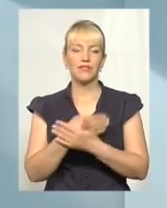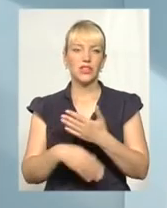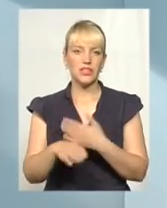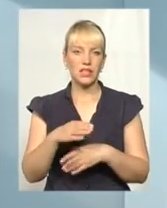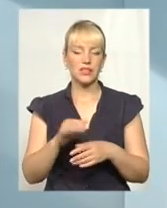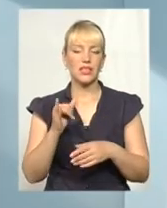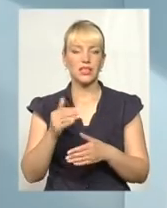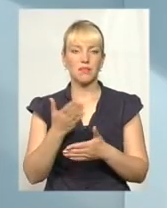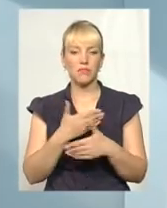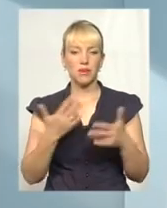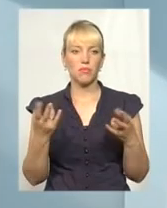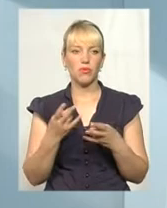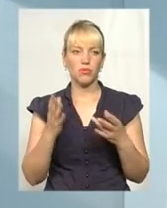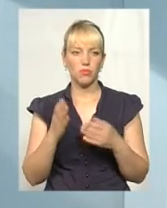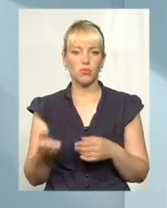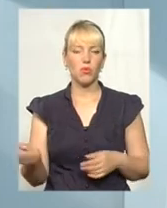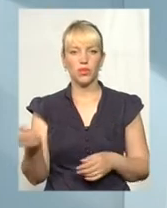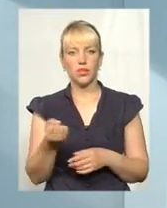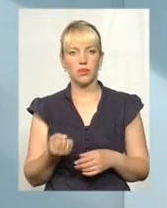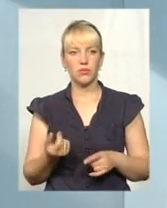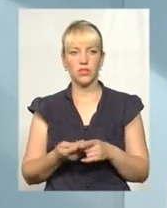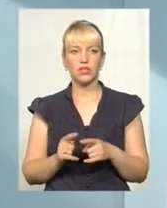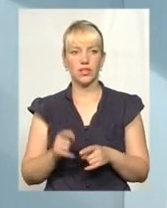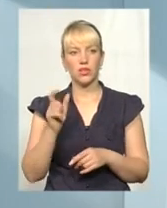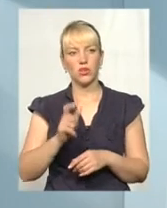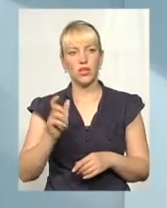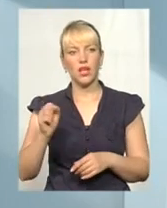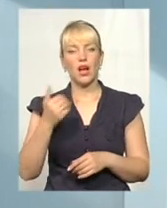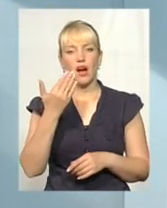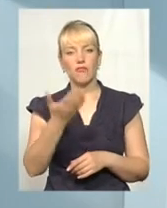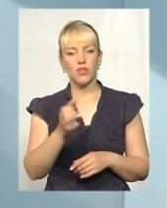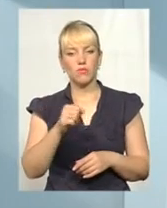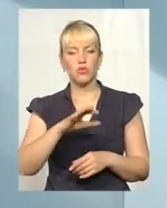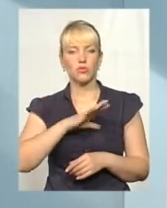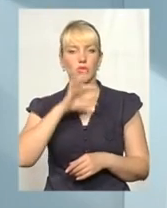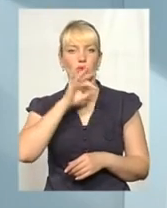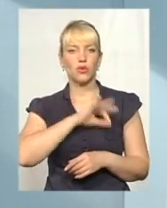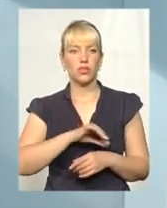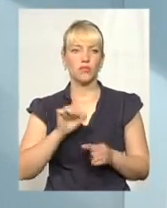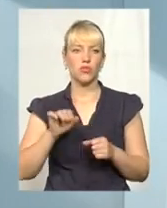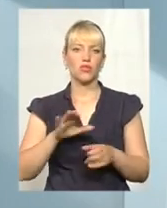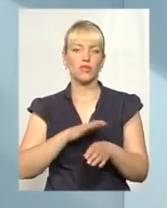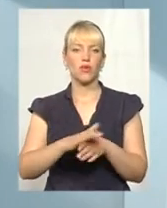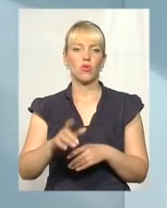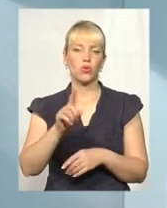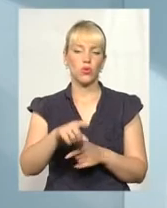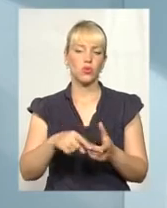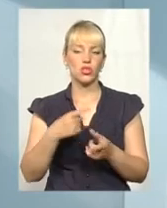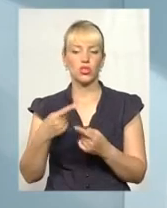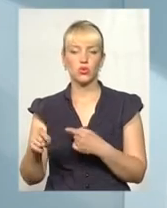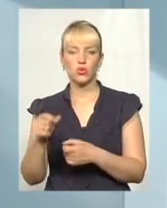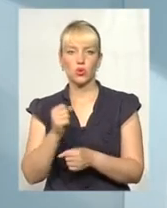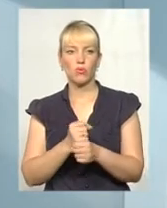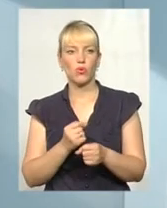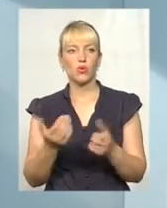і ми з вами самі повинні будемо тримувати тих людей. А вони можуть бути корисними, можуть виконувати ту чи іншу роботу,